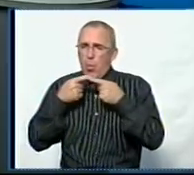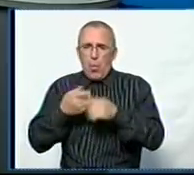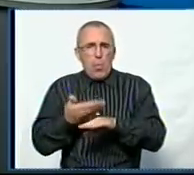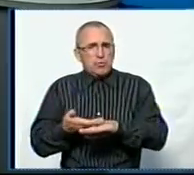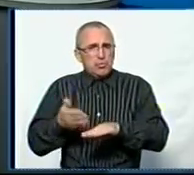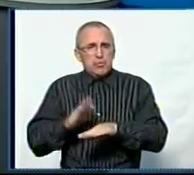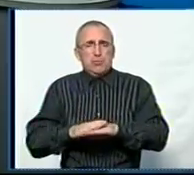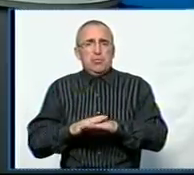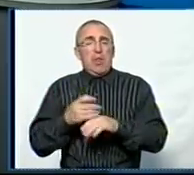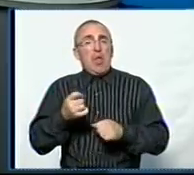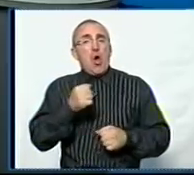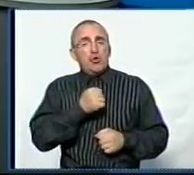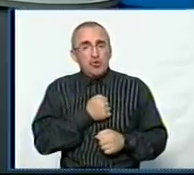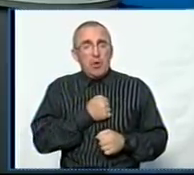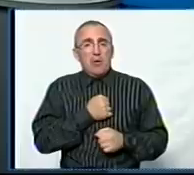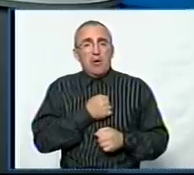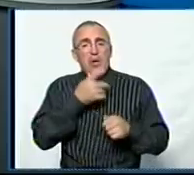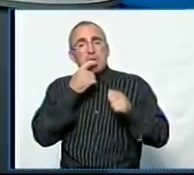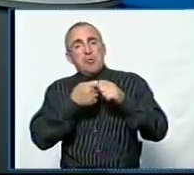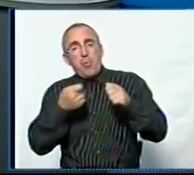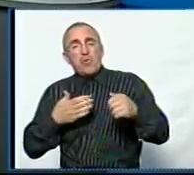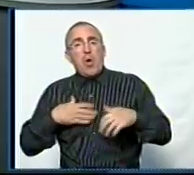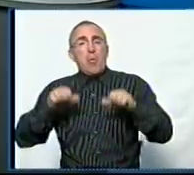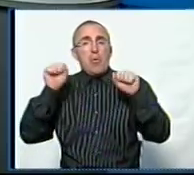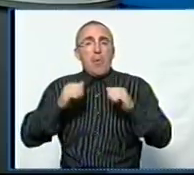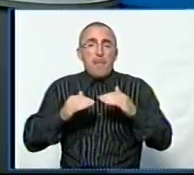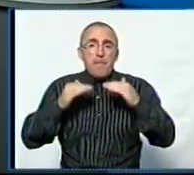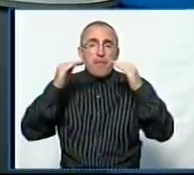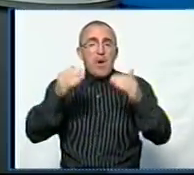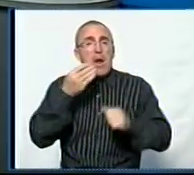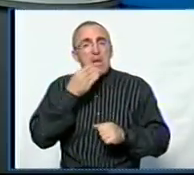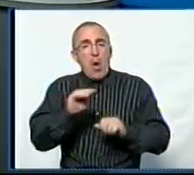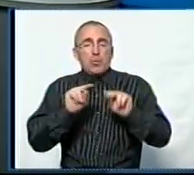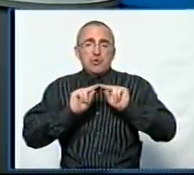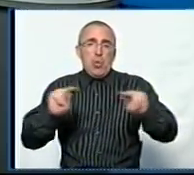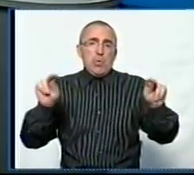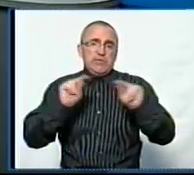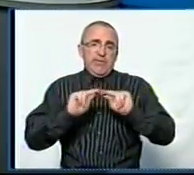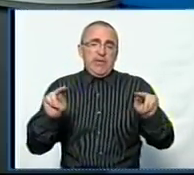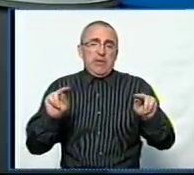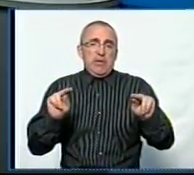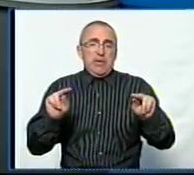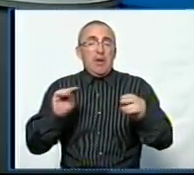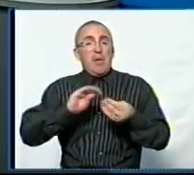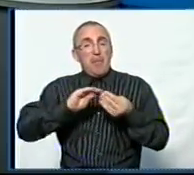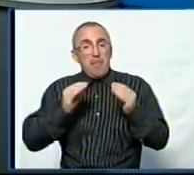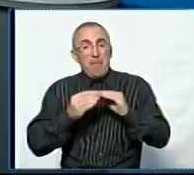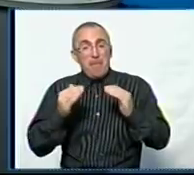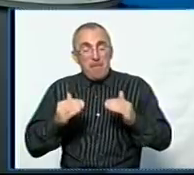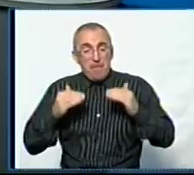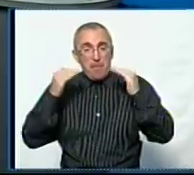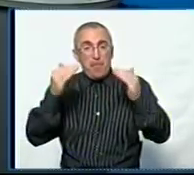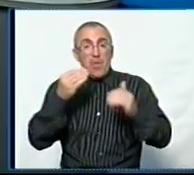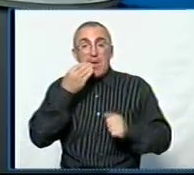і, на жаль, сповільнює наші можливості у підвищенні якості освіти. Тому проблема підвищення